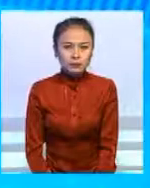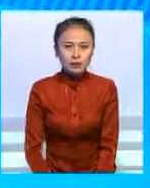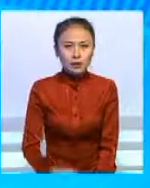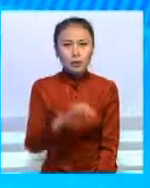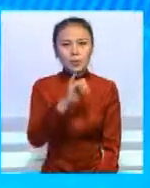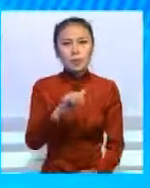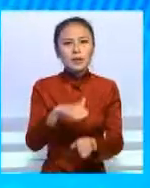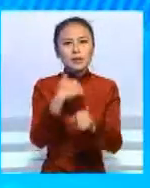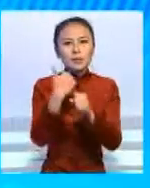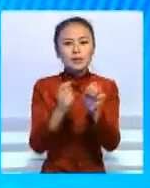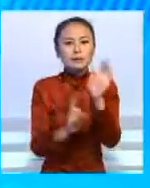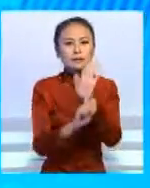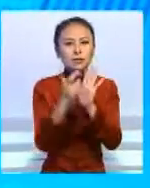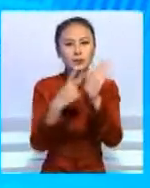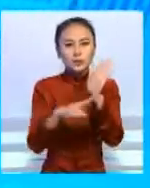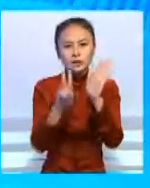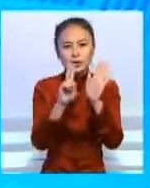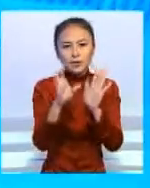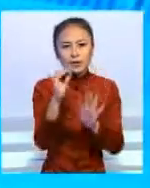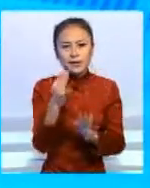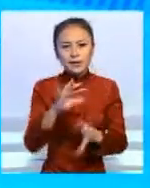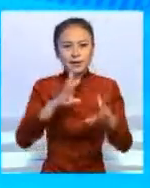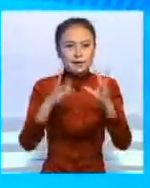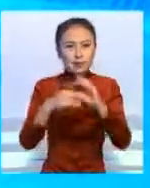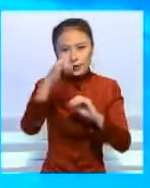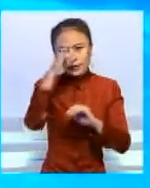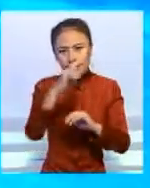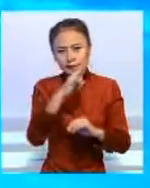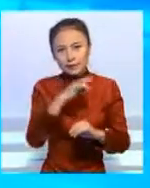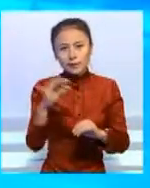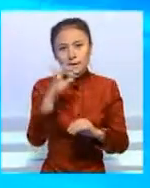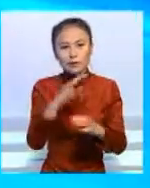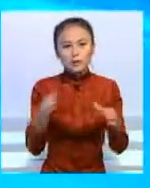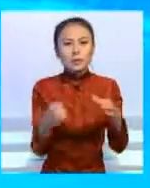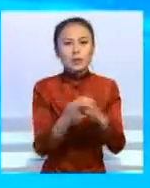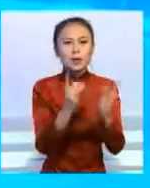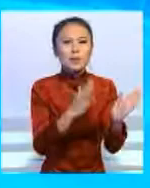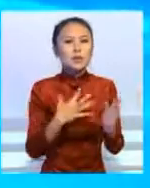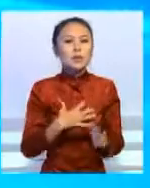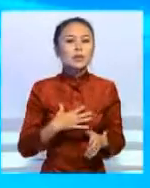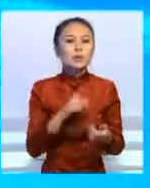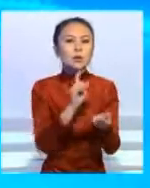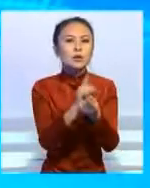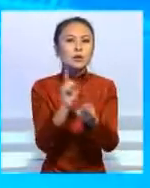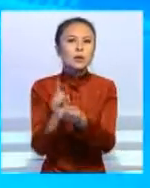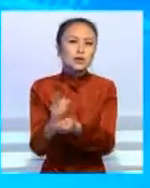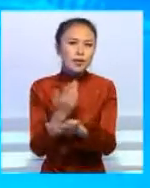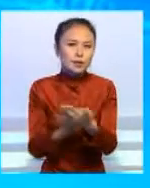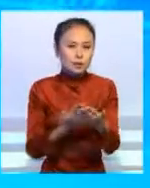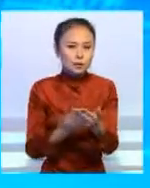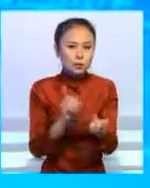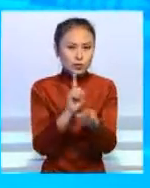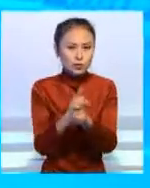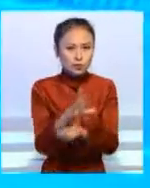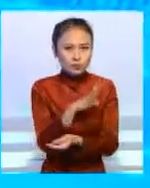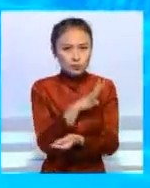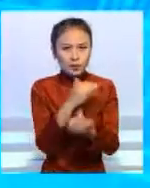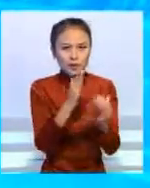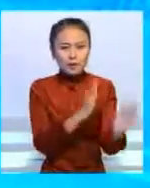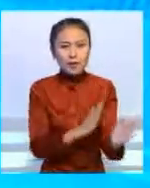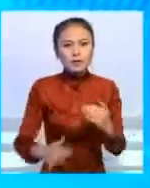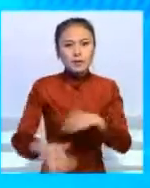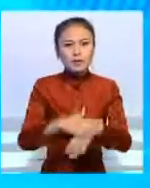Біркен ұлттары ұйымы бас асамблеясының 72-ші сессия саясында Қазақстандық делегация бірғатар маңызды кездес өлермен кенгестер өткізді.